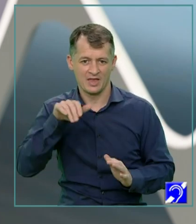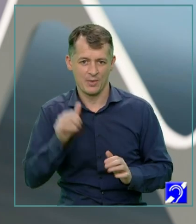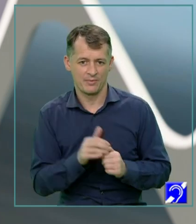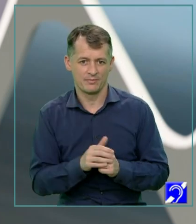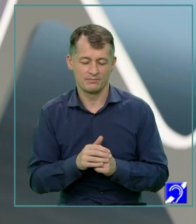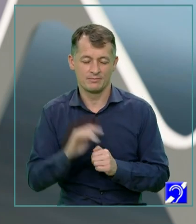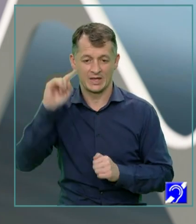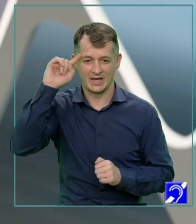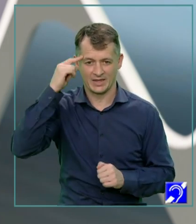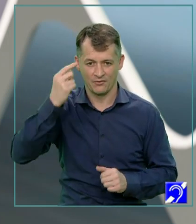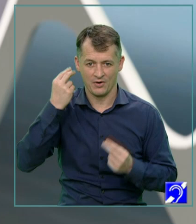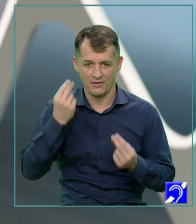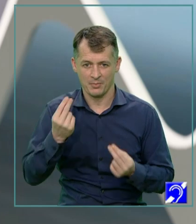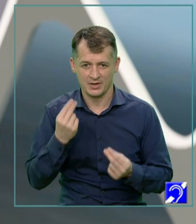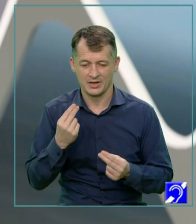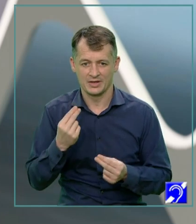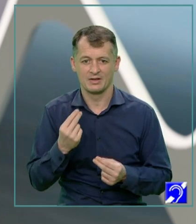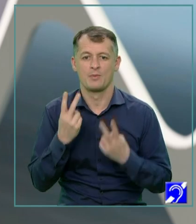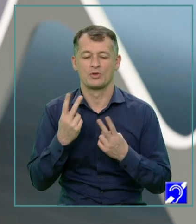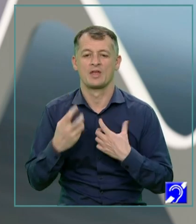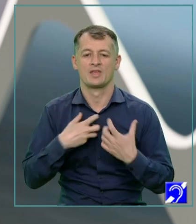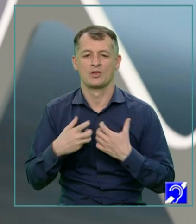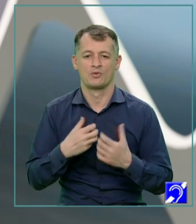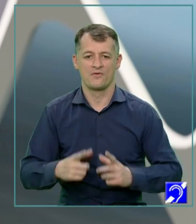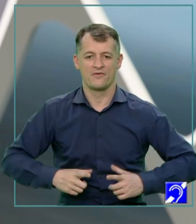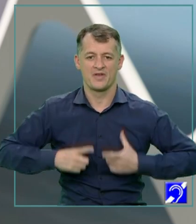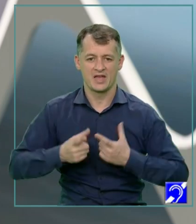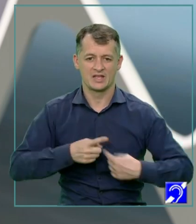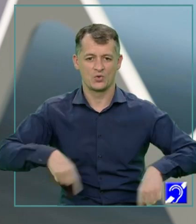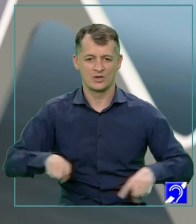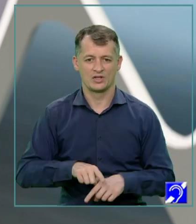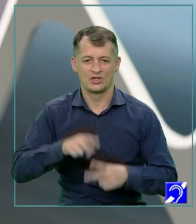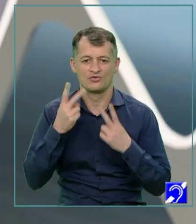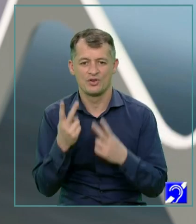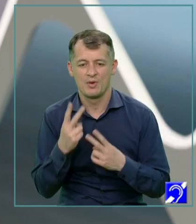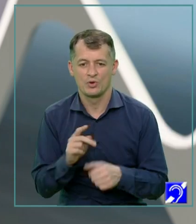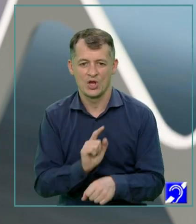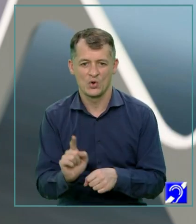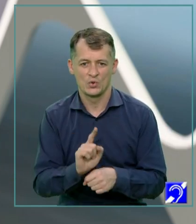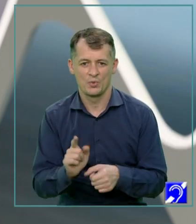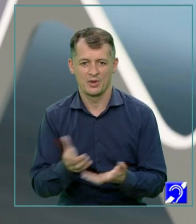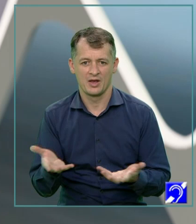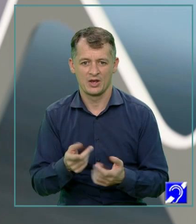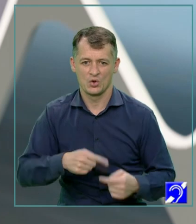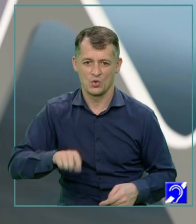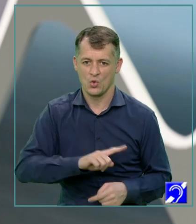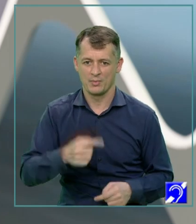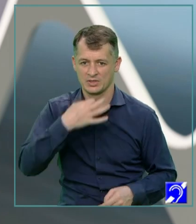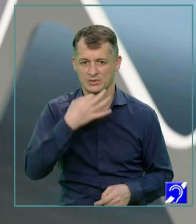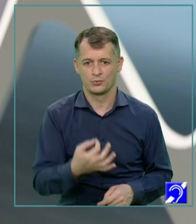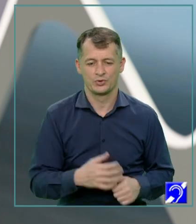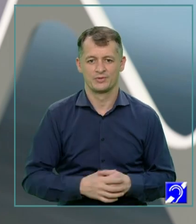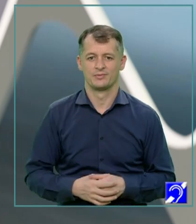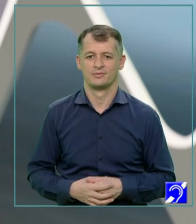meditația asupra importanței teatrului în viața noastră. Cel mai important lucru pe care nu vi l-am spus, este